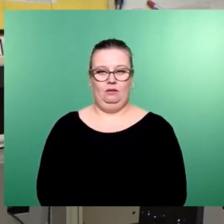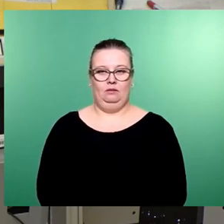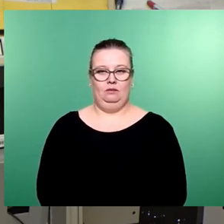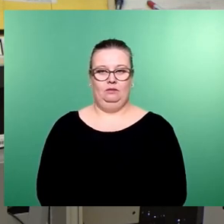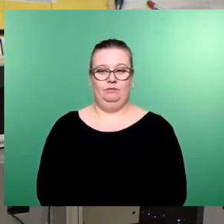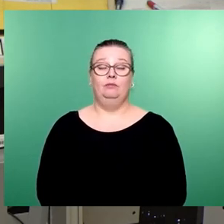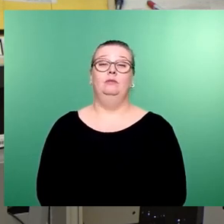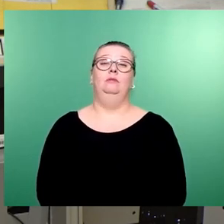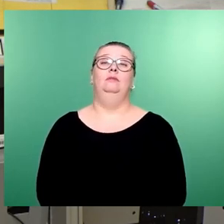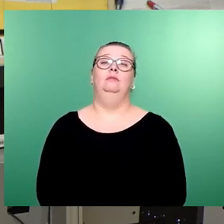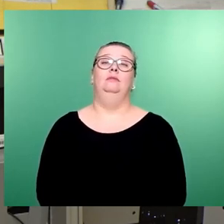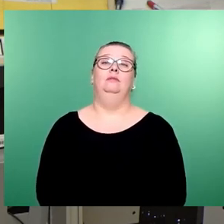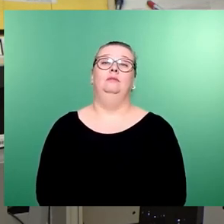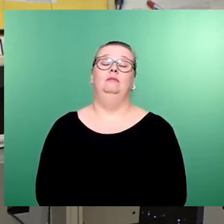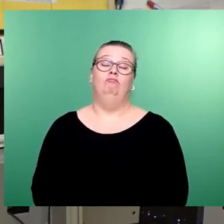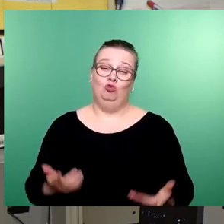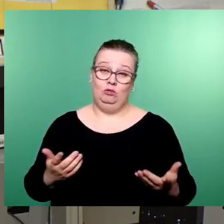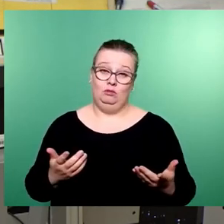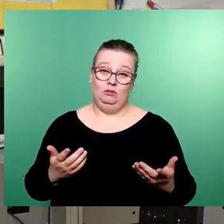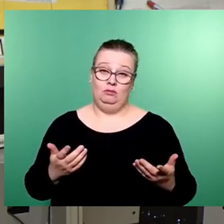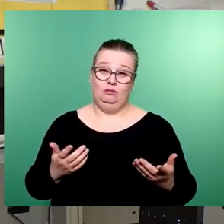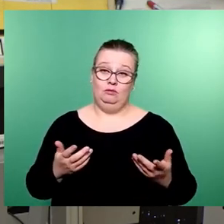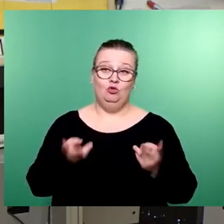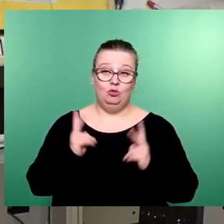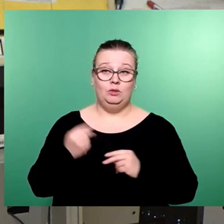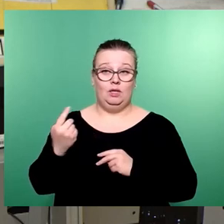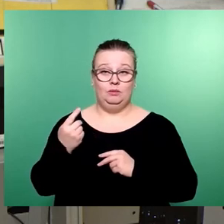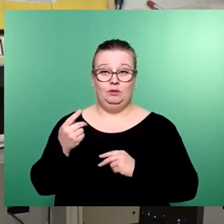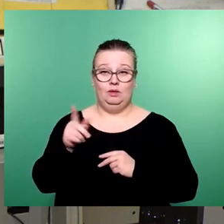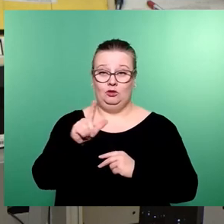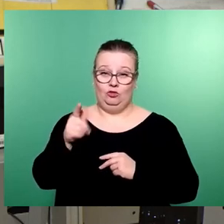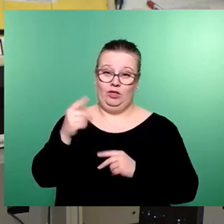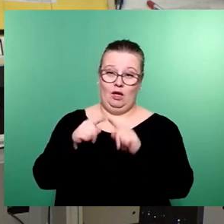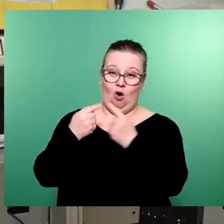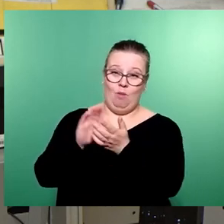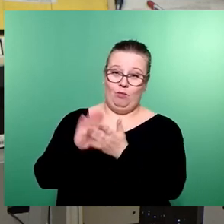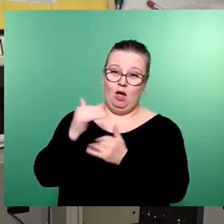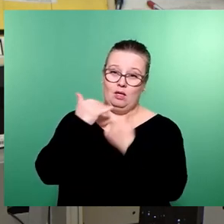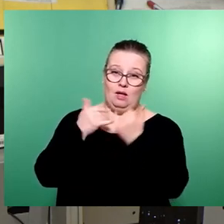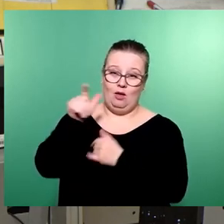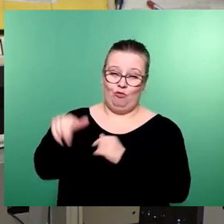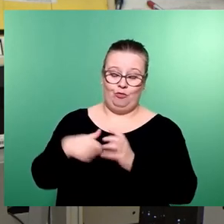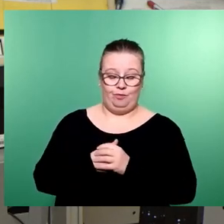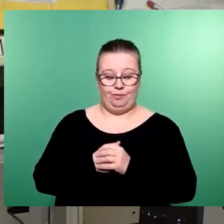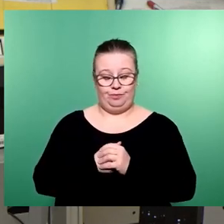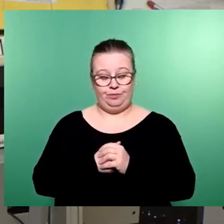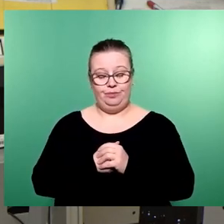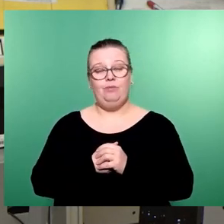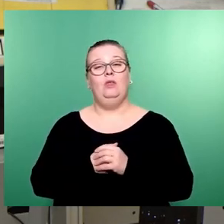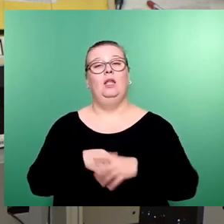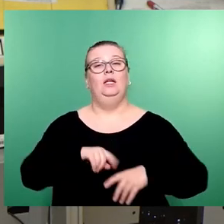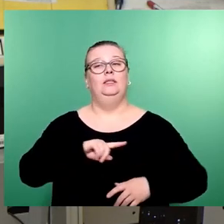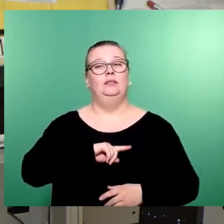Und ich, lieber Johannes, richtig, sehr gut, wenn du im Raum bleibst. Ich habe da noch was zu sagen. Also, ich finde,